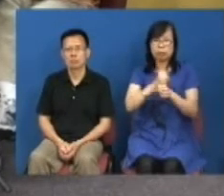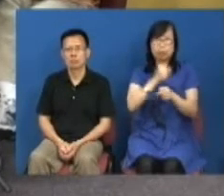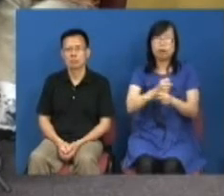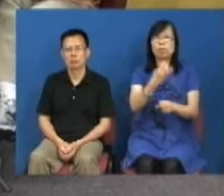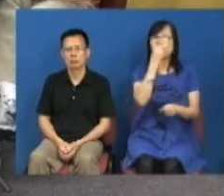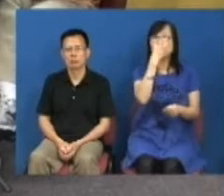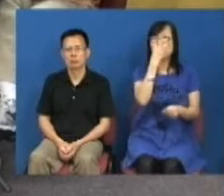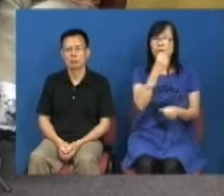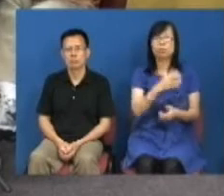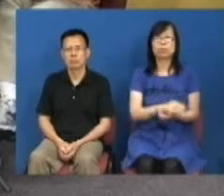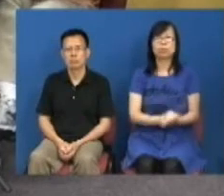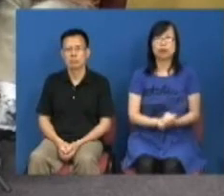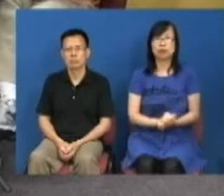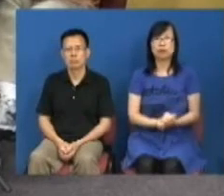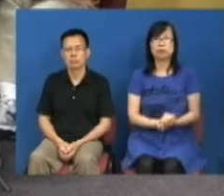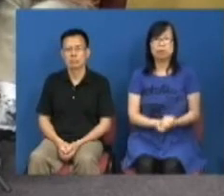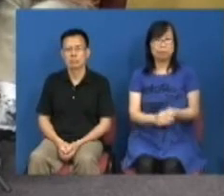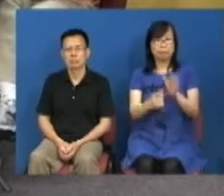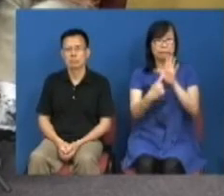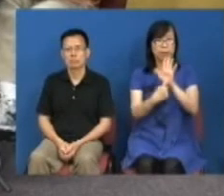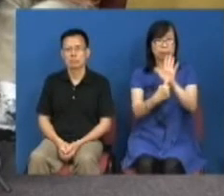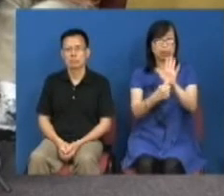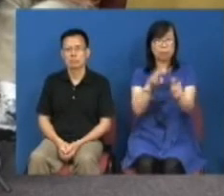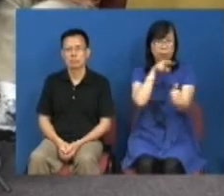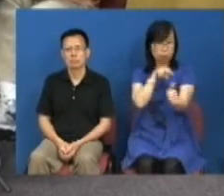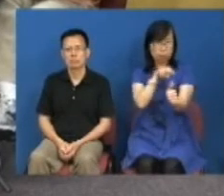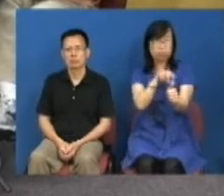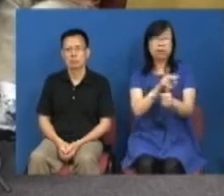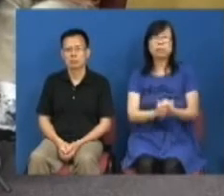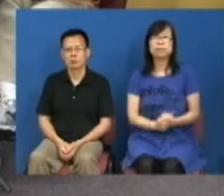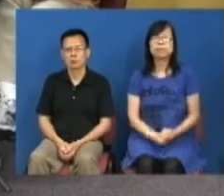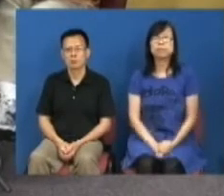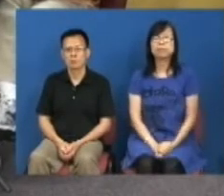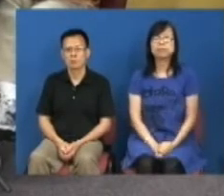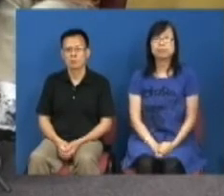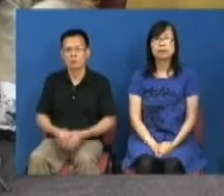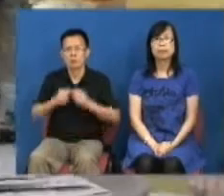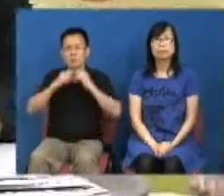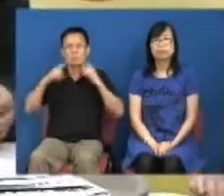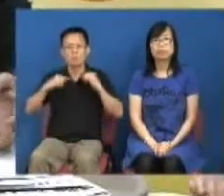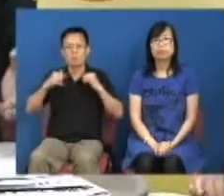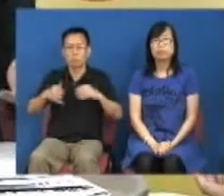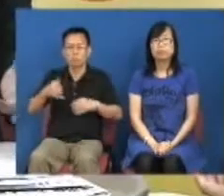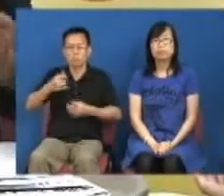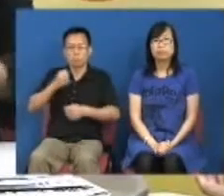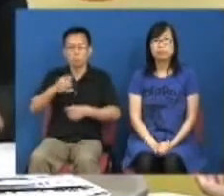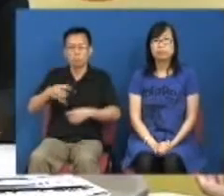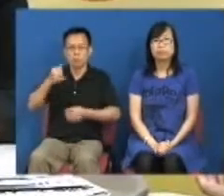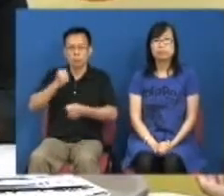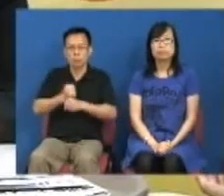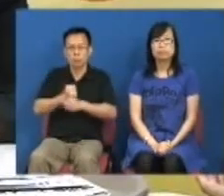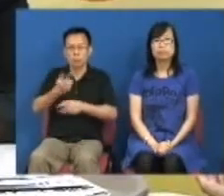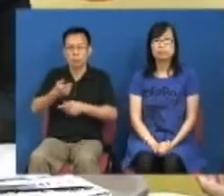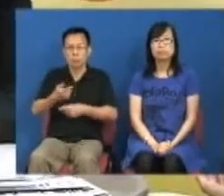的深层次矛盾或者管治的问题曾特首上任他现在都懂得拆弹